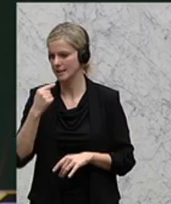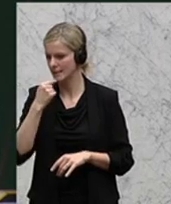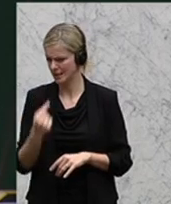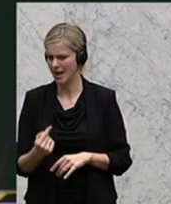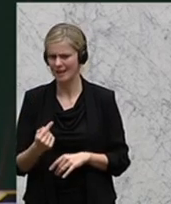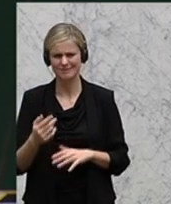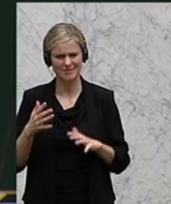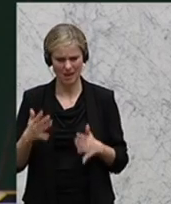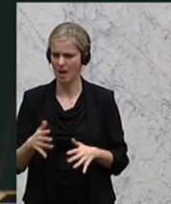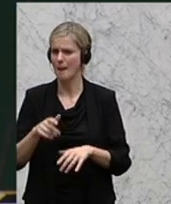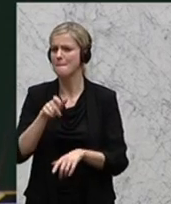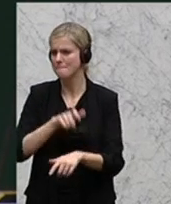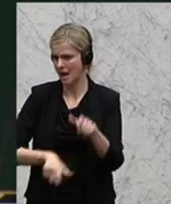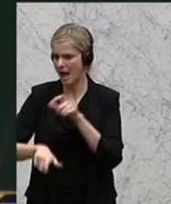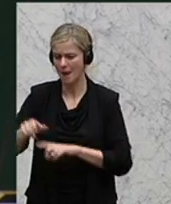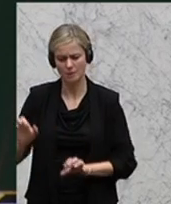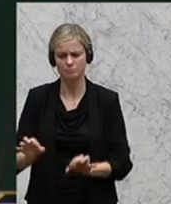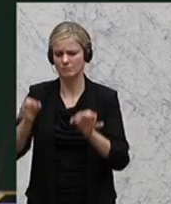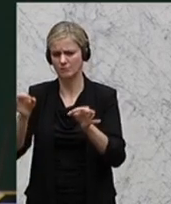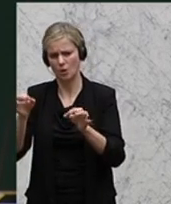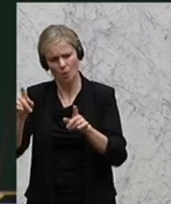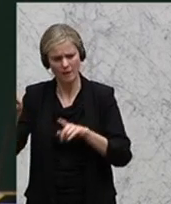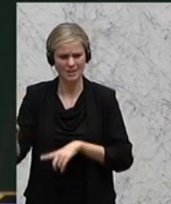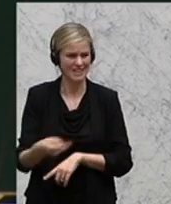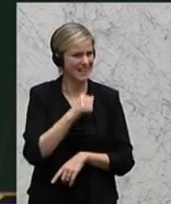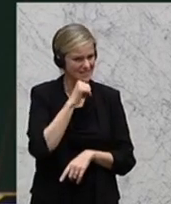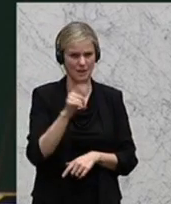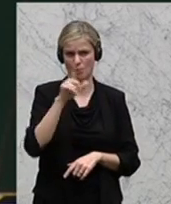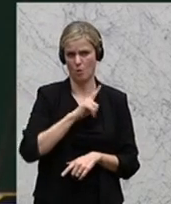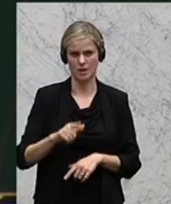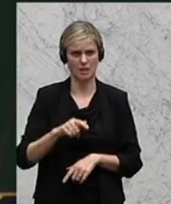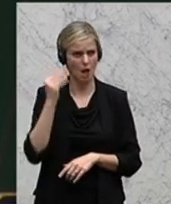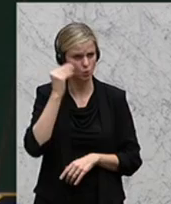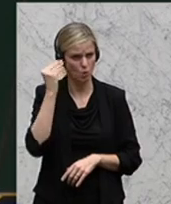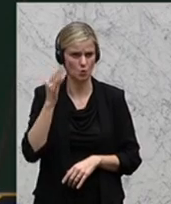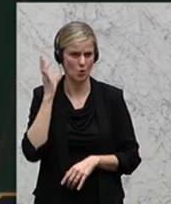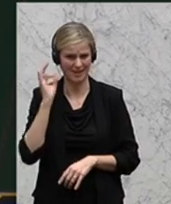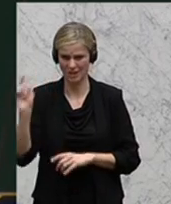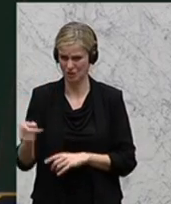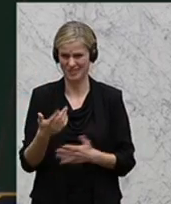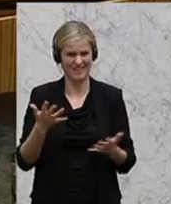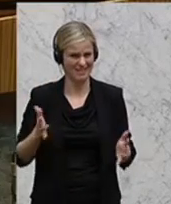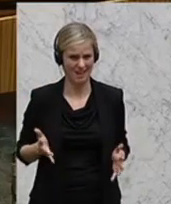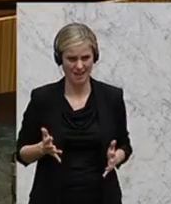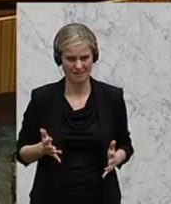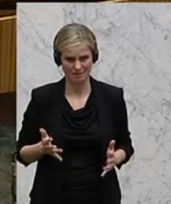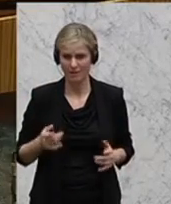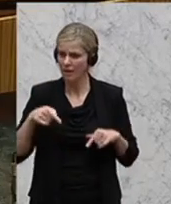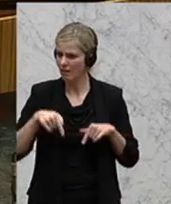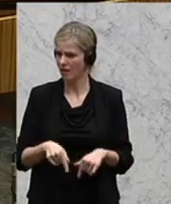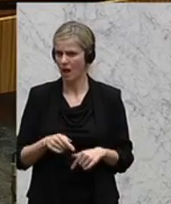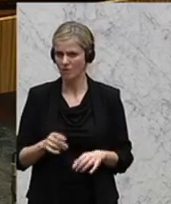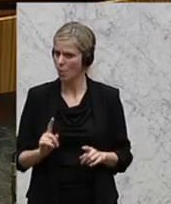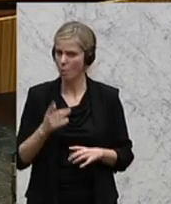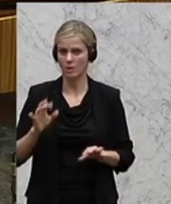qualifiziertesten Beamten und wollen keine Polizeischüler und Polizeischülerinnen. Und bei uns sitzen die qualifiziertesten Soldaten und Soldatinnen